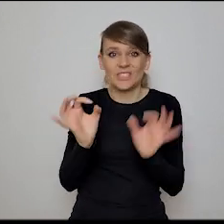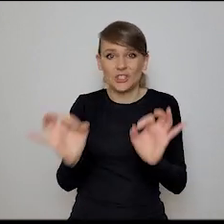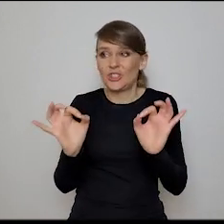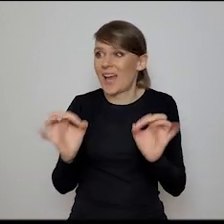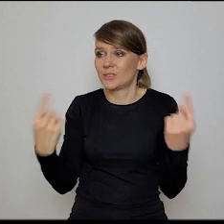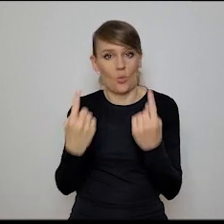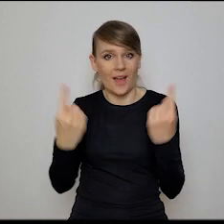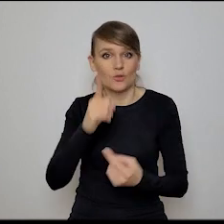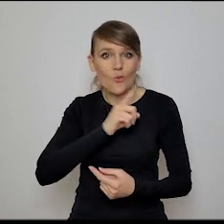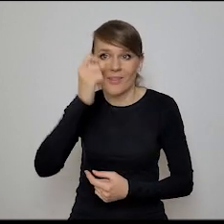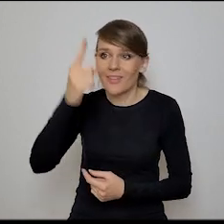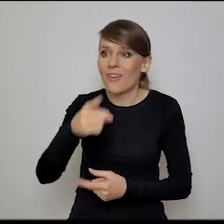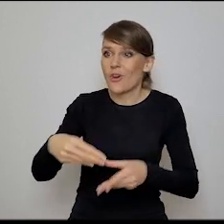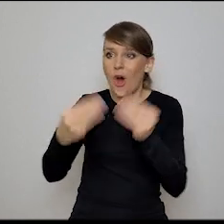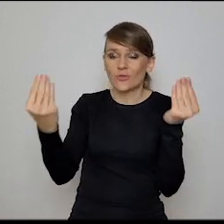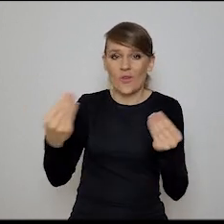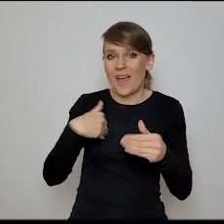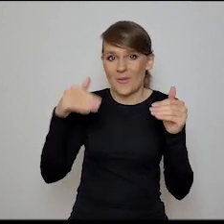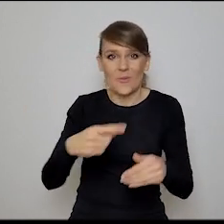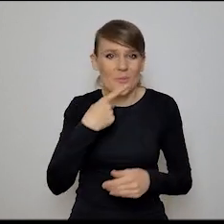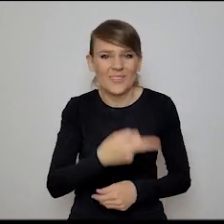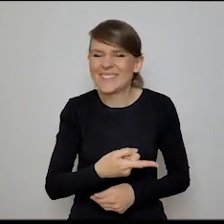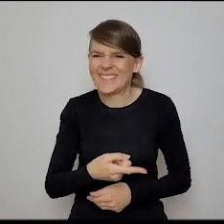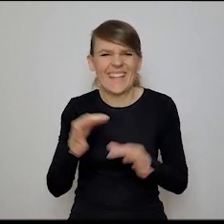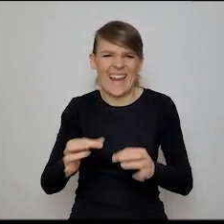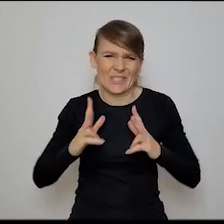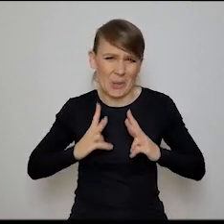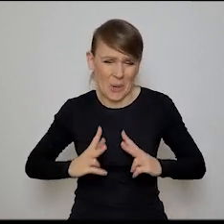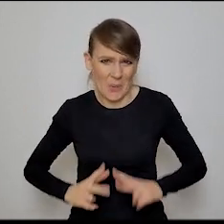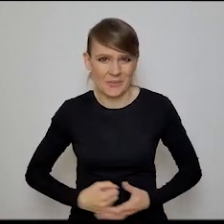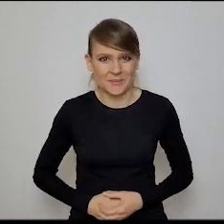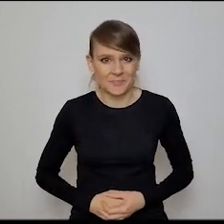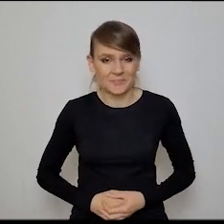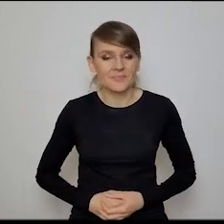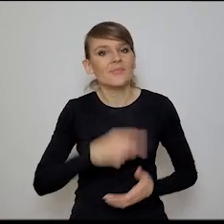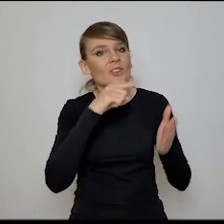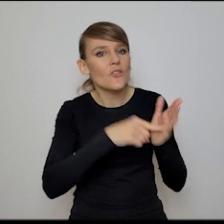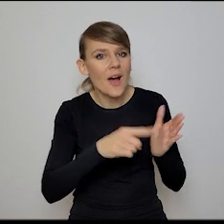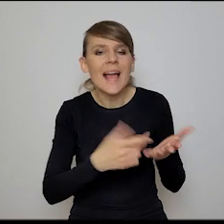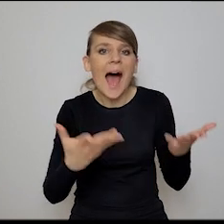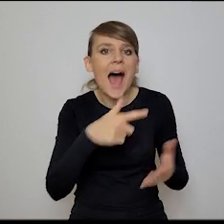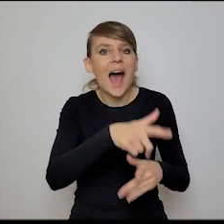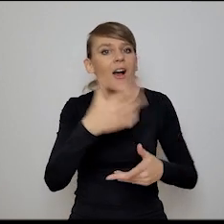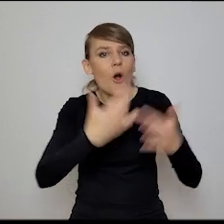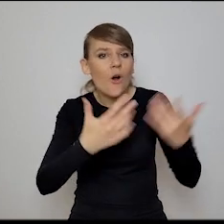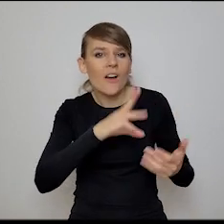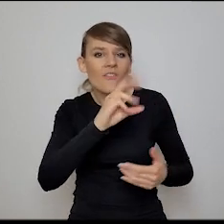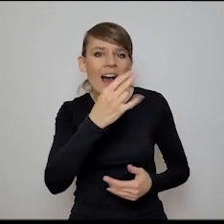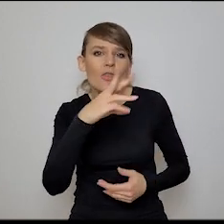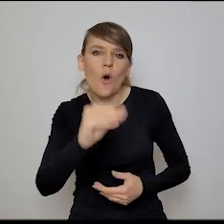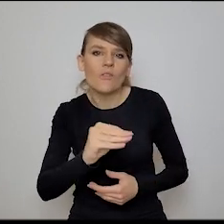dzisiaj i jakby na te możliwości, to bym powiedziała, że skromniutko. A powiedz, a co mogą namieszać komputery kwantowe?